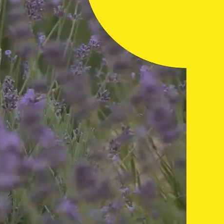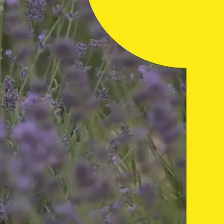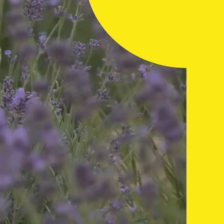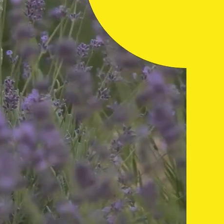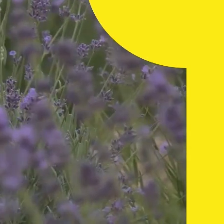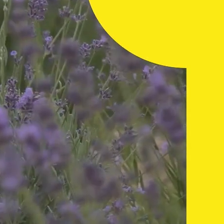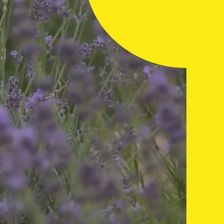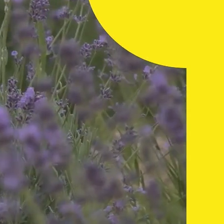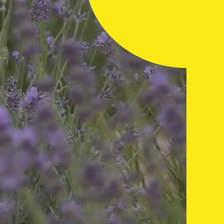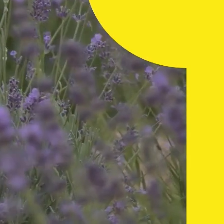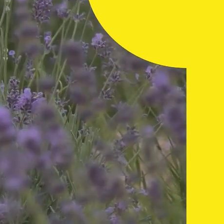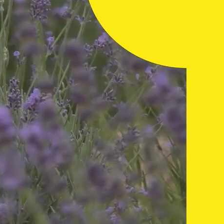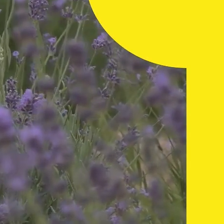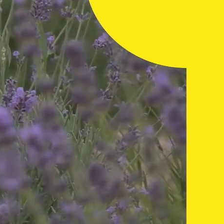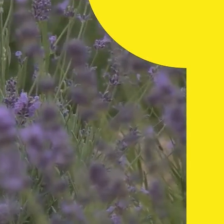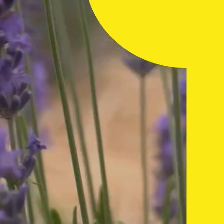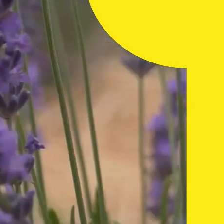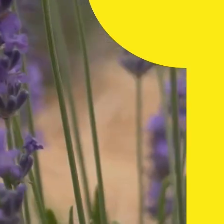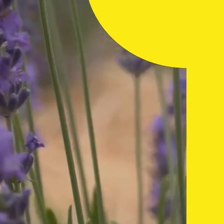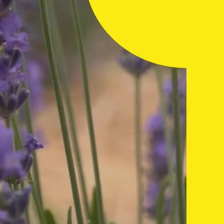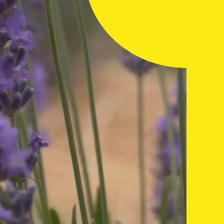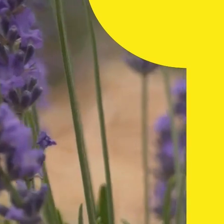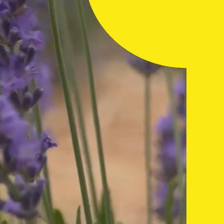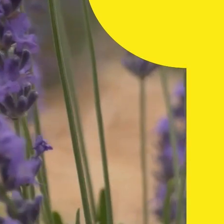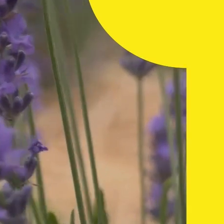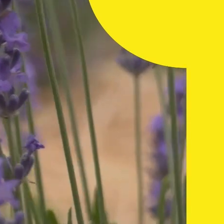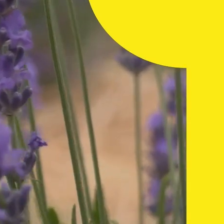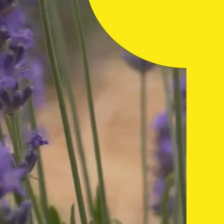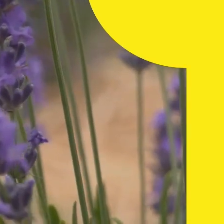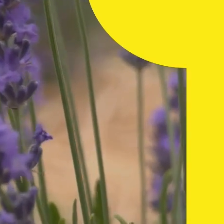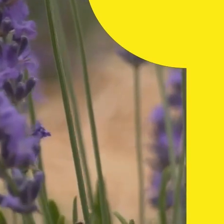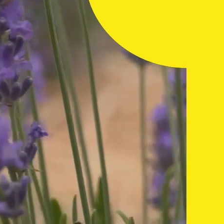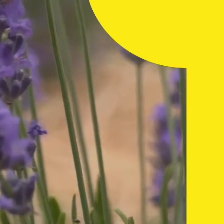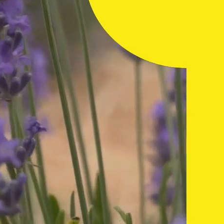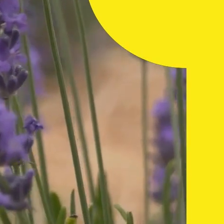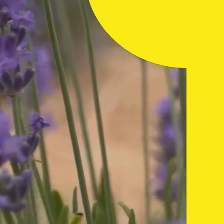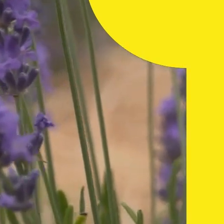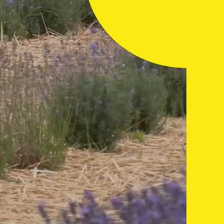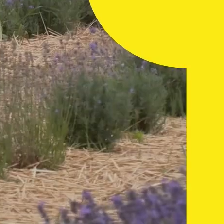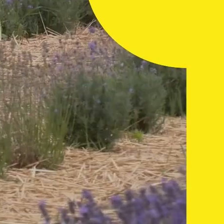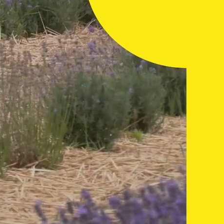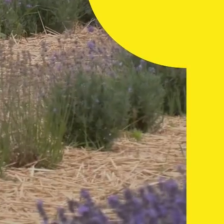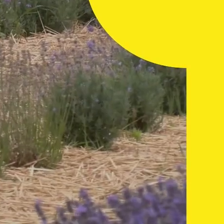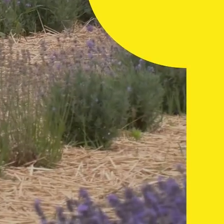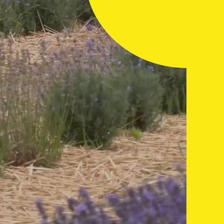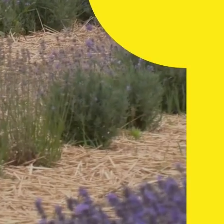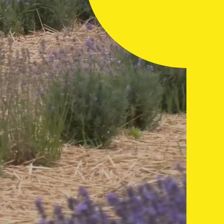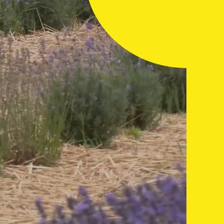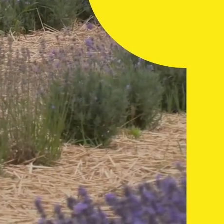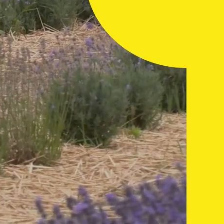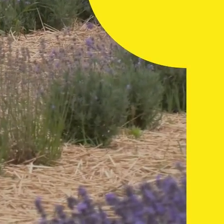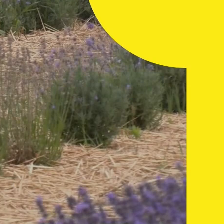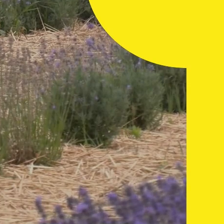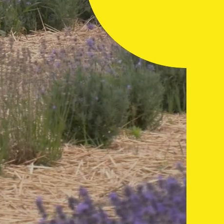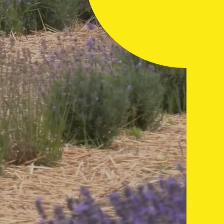а в день 22-27 градусів тепла. Міндлова хмарність, невеликий короткочасний дощ та гроза. Вітер північно